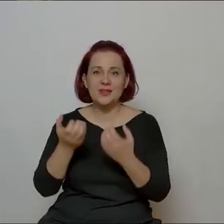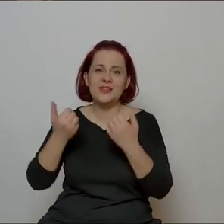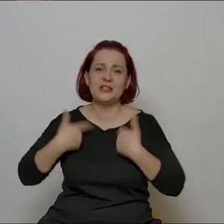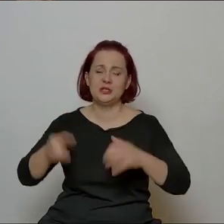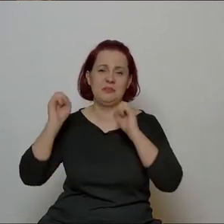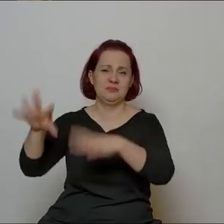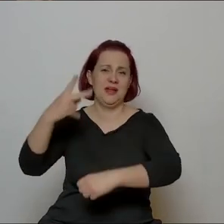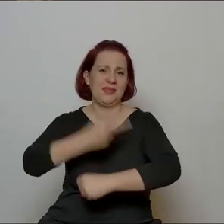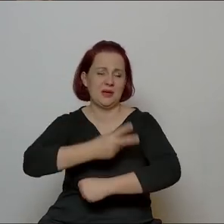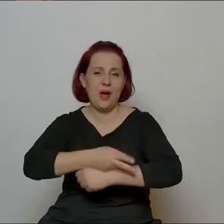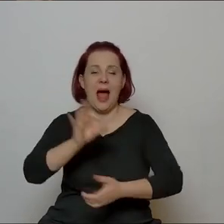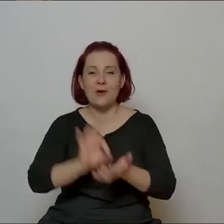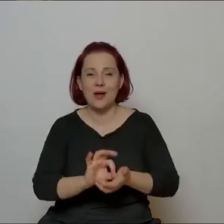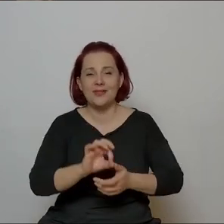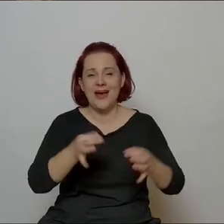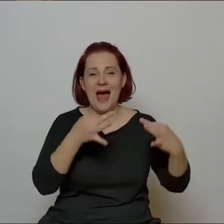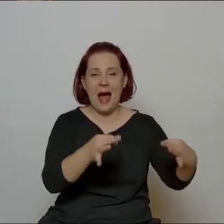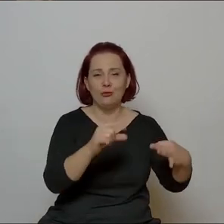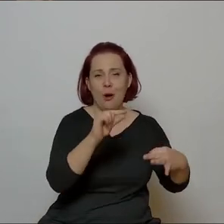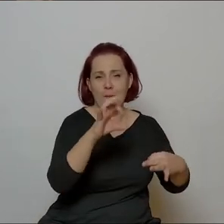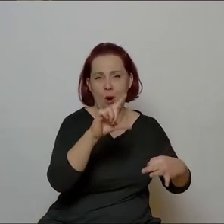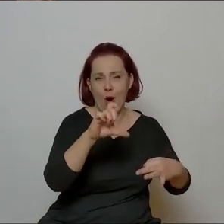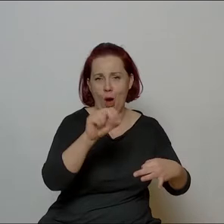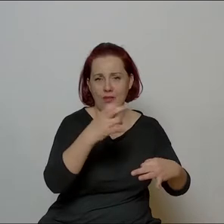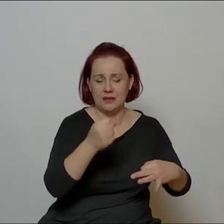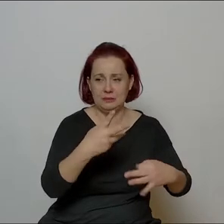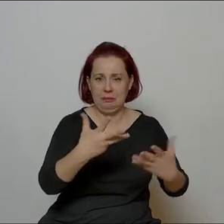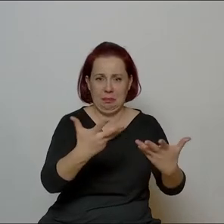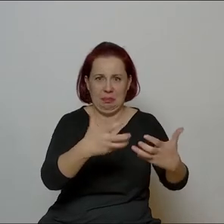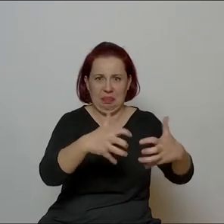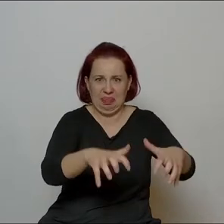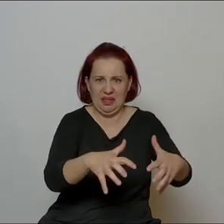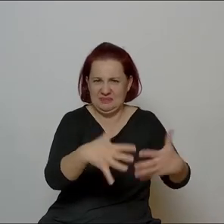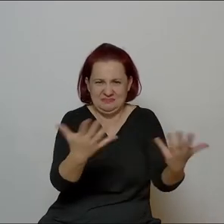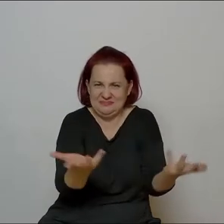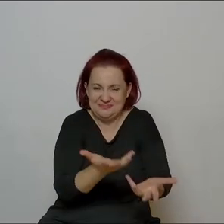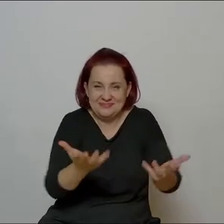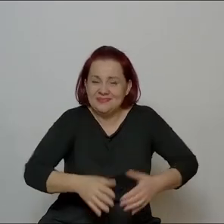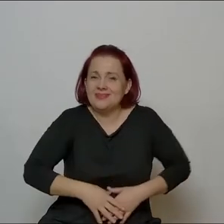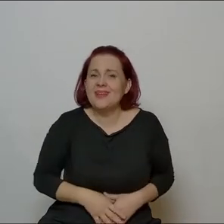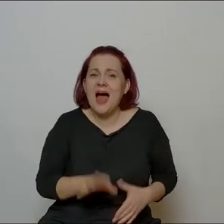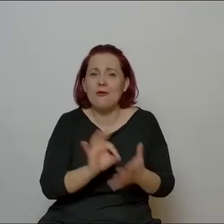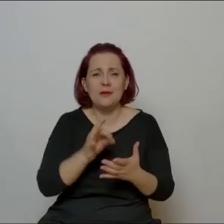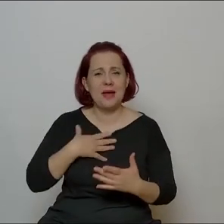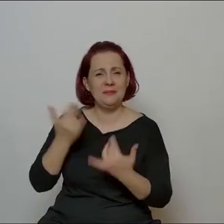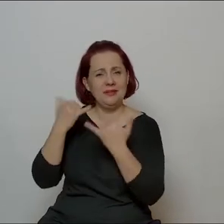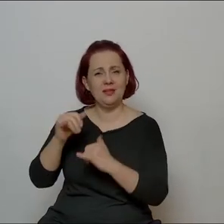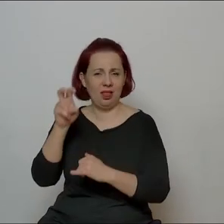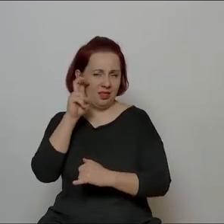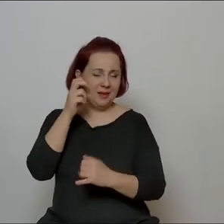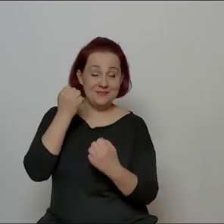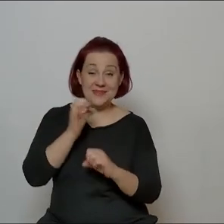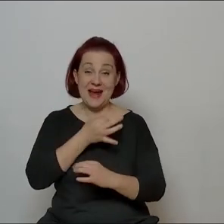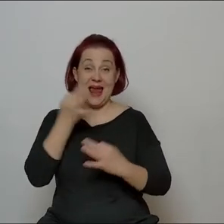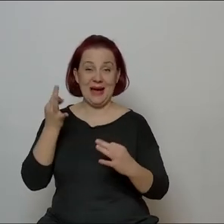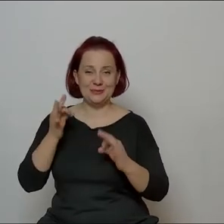taksówki, a Polonez był w stanie rozlatującym się. Ja miałam piestę trzyletnią, która po prostu była jednak